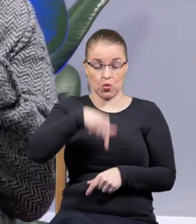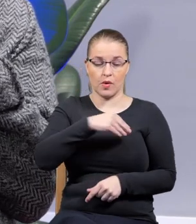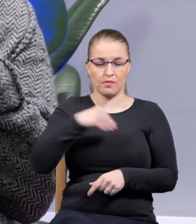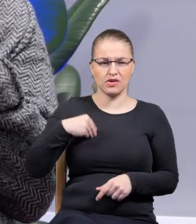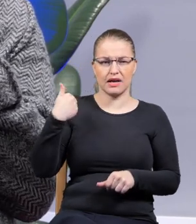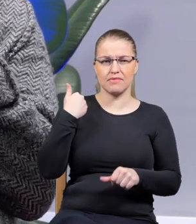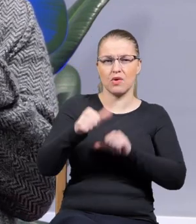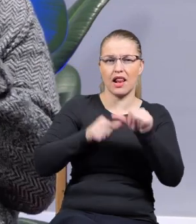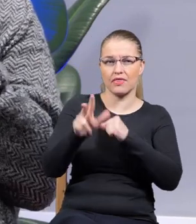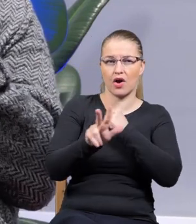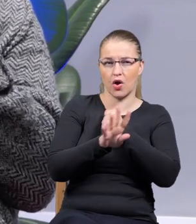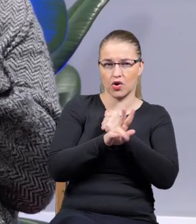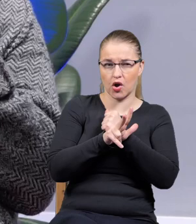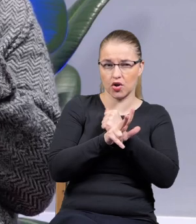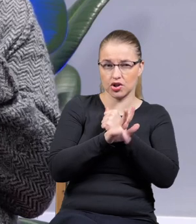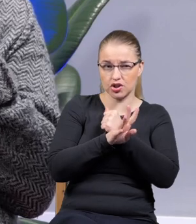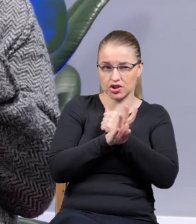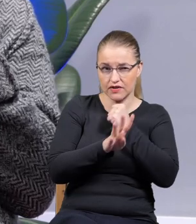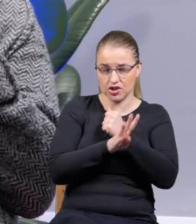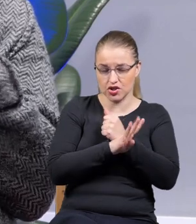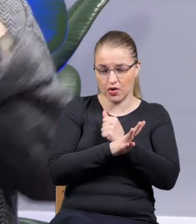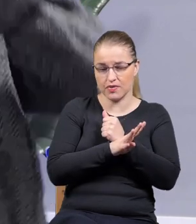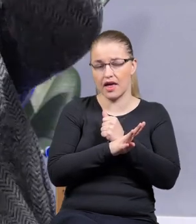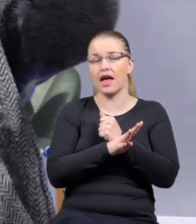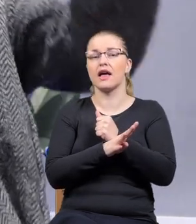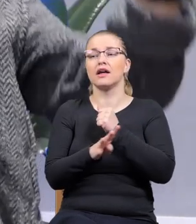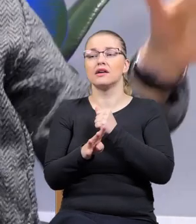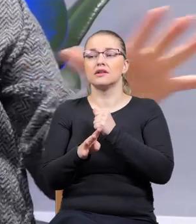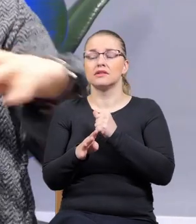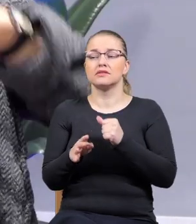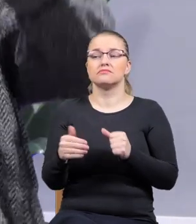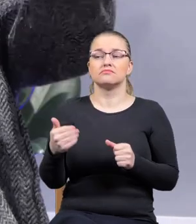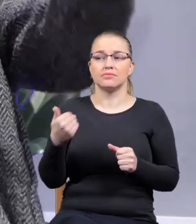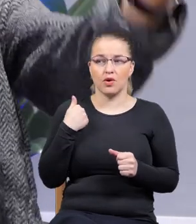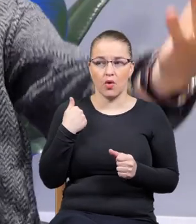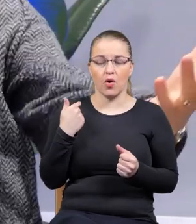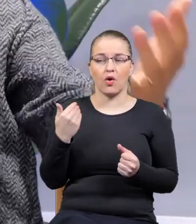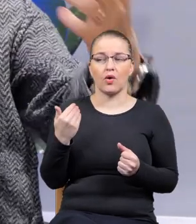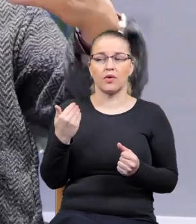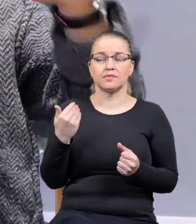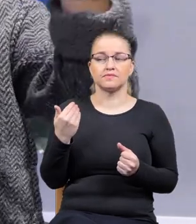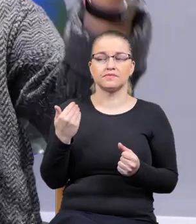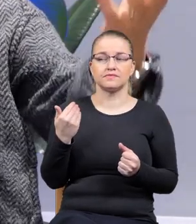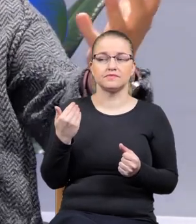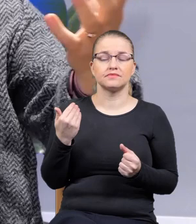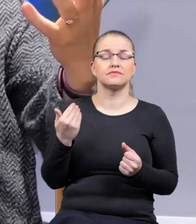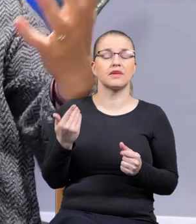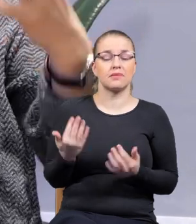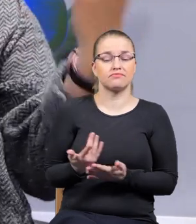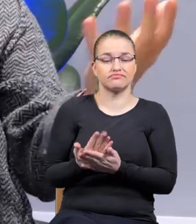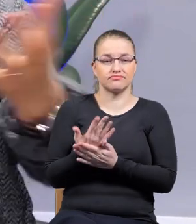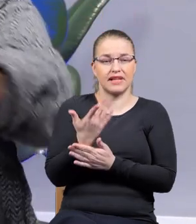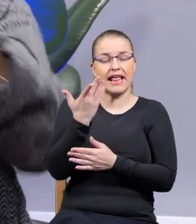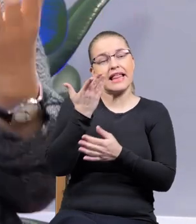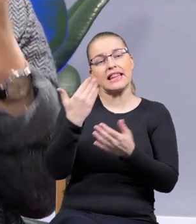wydawało się takie trochę ideologiczne, oprócz tego, że wschodził neoliberalizm jako